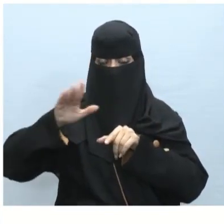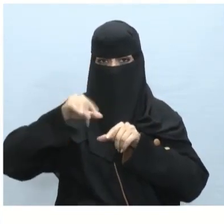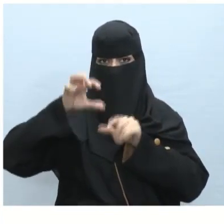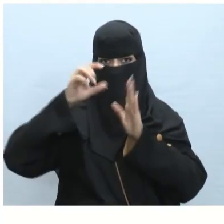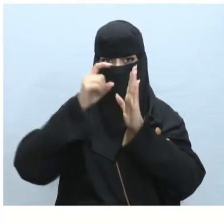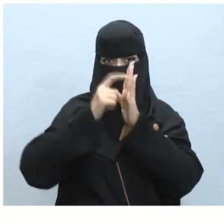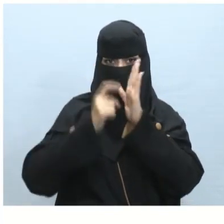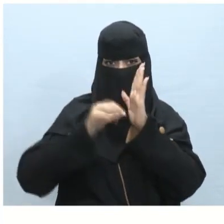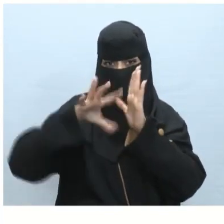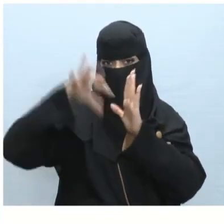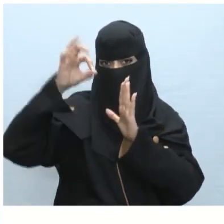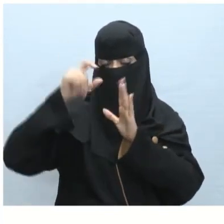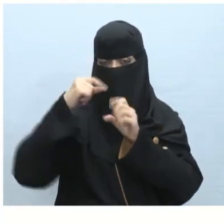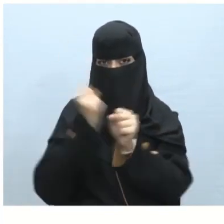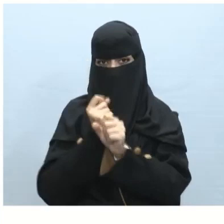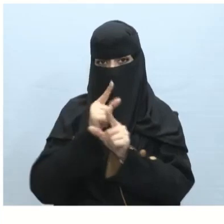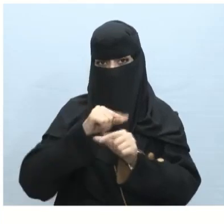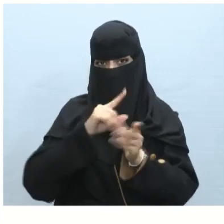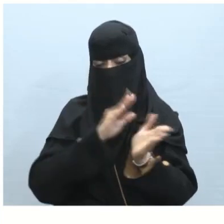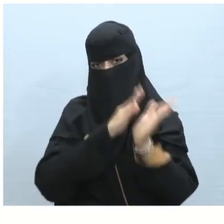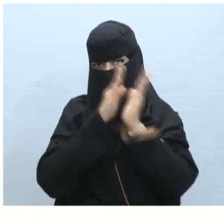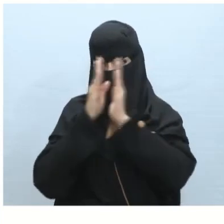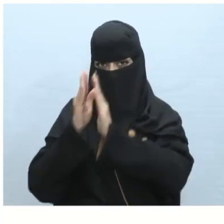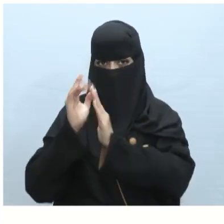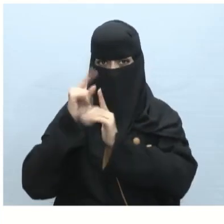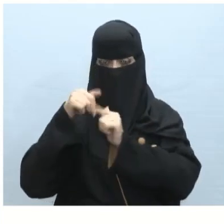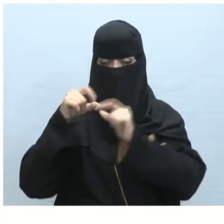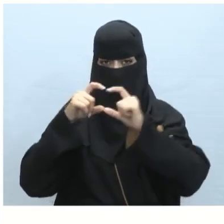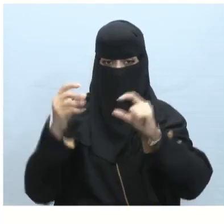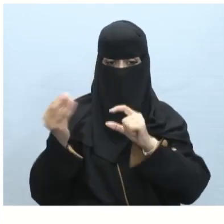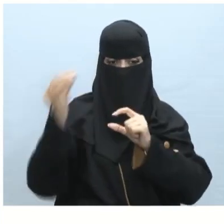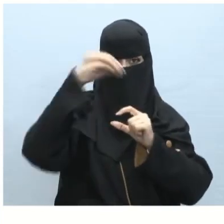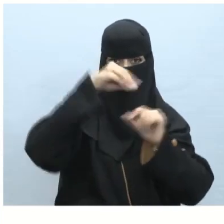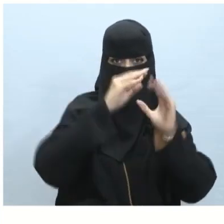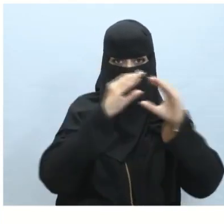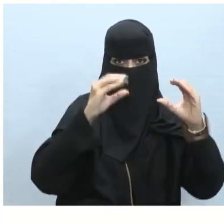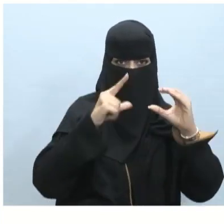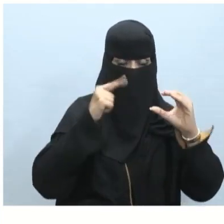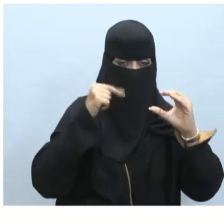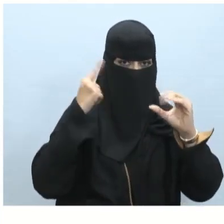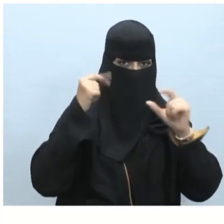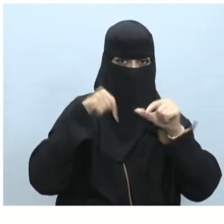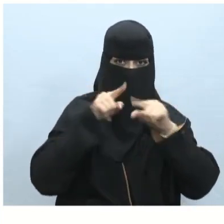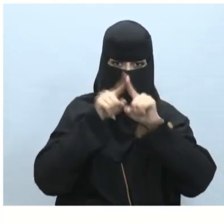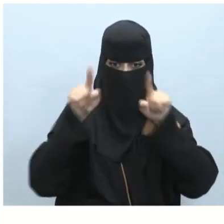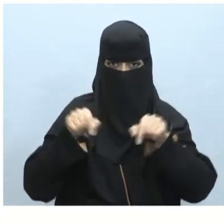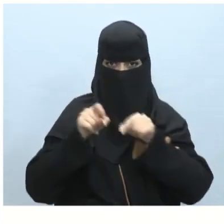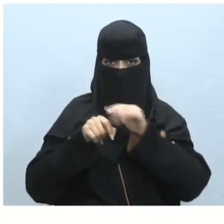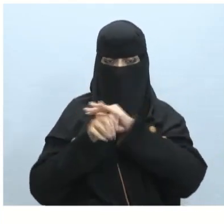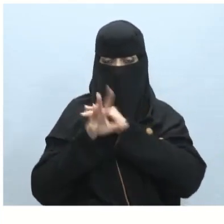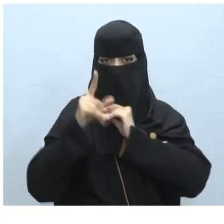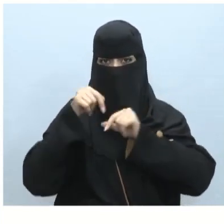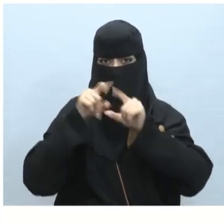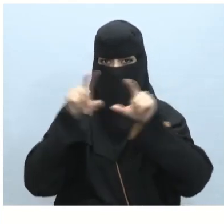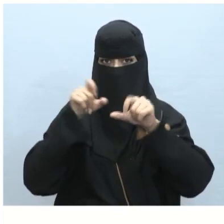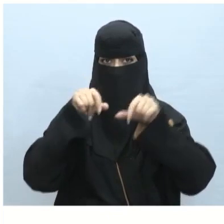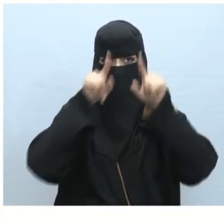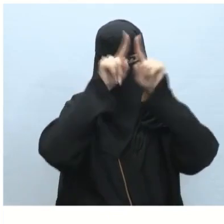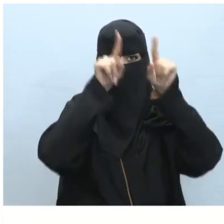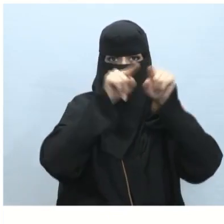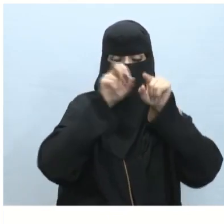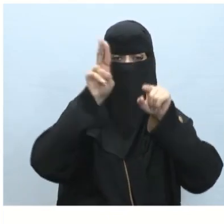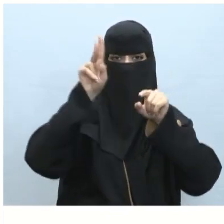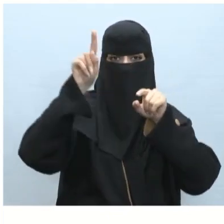بعد إدراج الملف الصوتي وتحديد هذا الملف على الشريحة ستظهر علامة